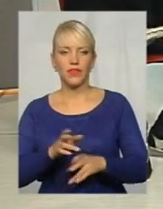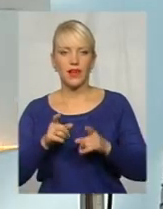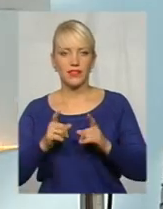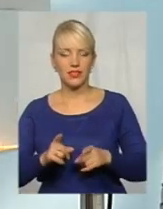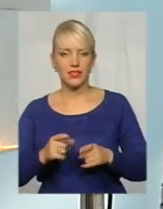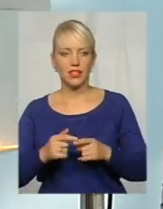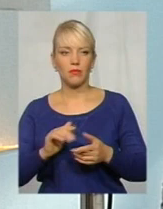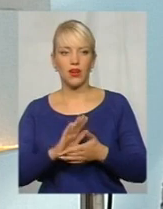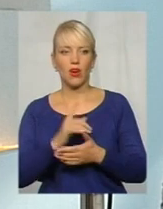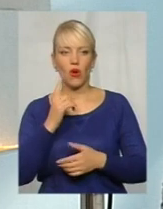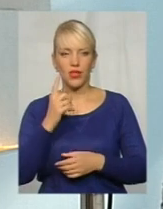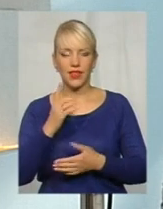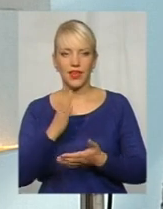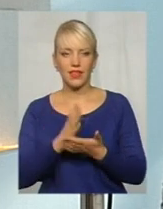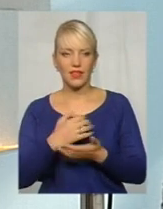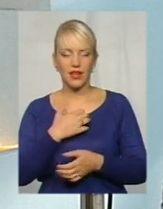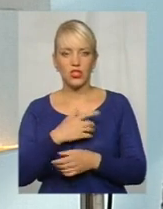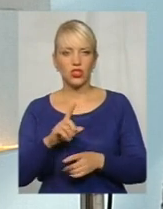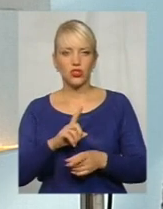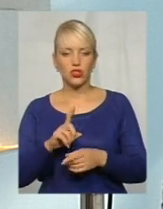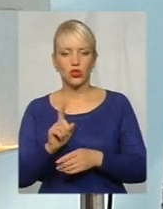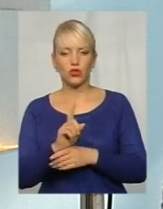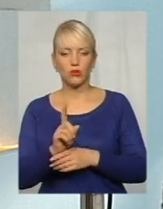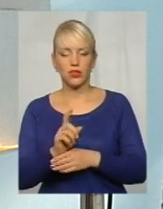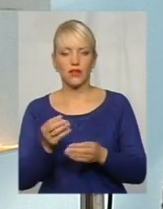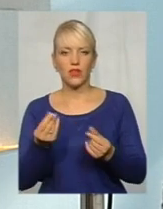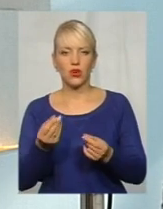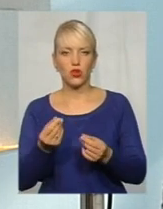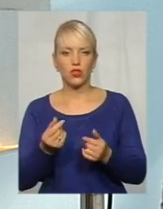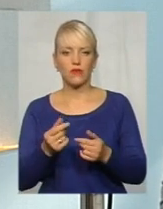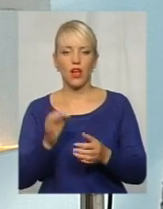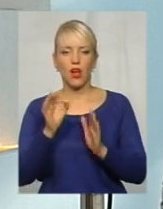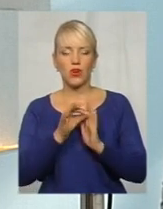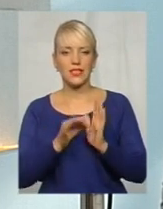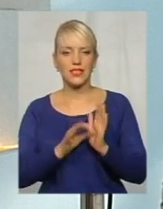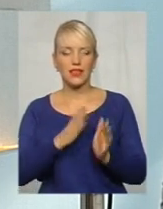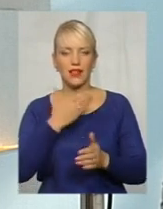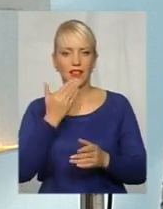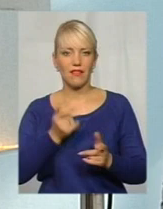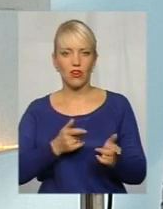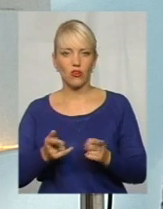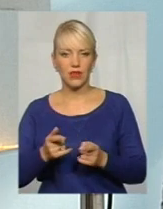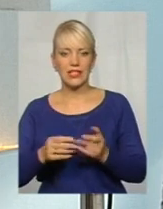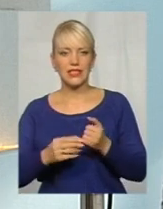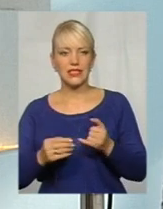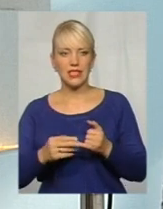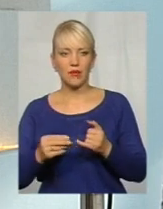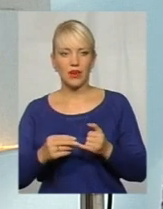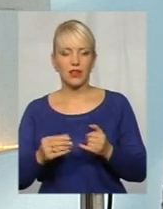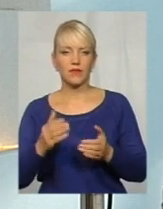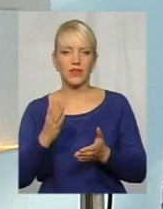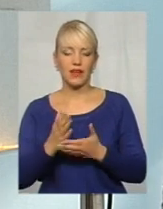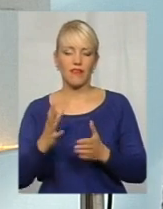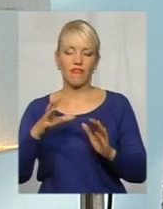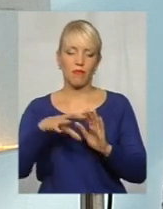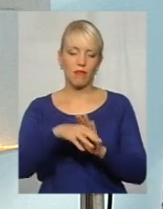одне, це те, що нормативно-грошова оцінка не виготовлялася, земельні ділянки знаходяться як в межах, так